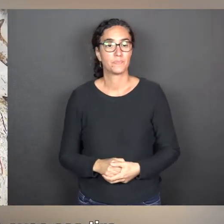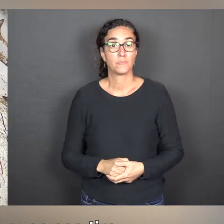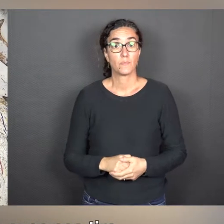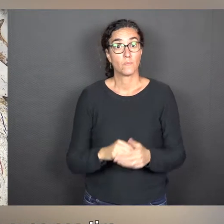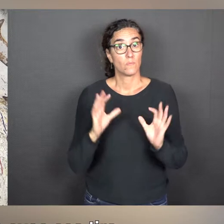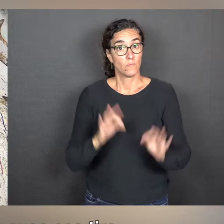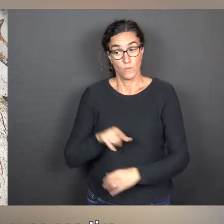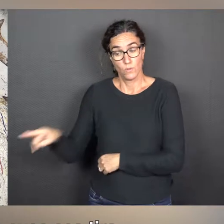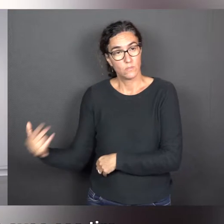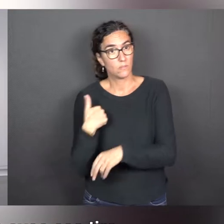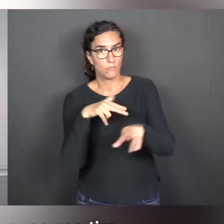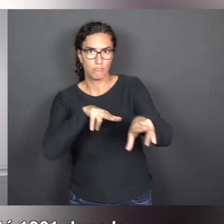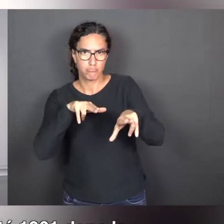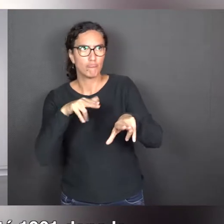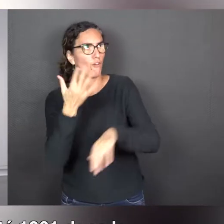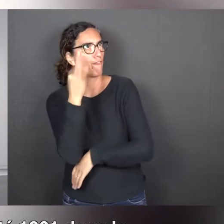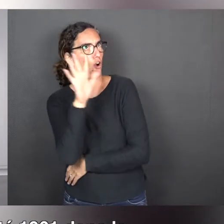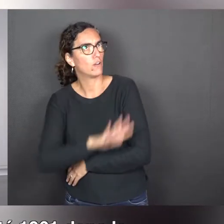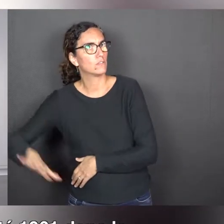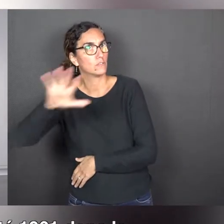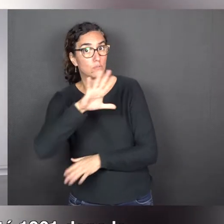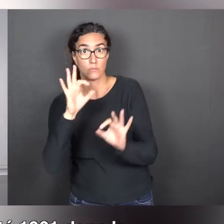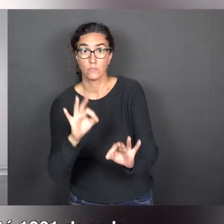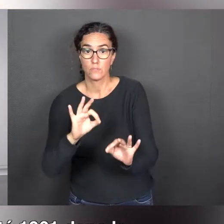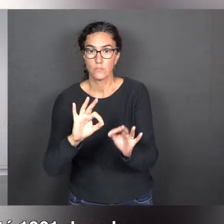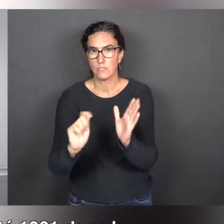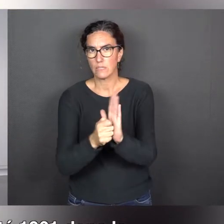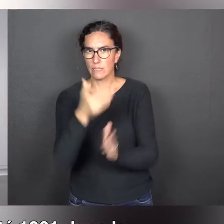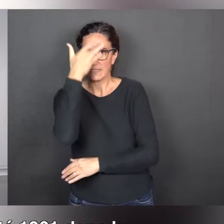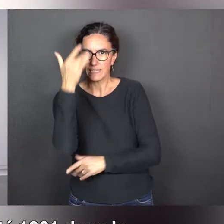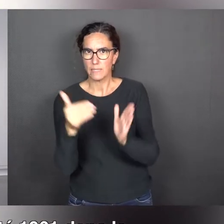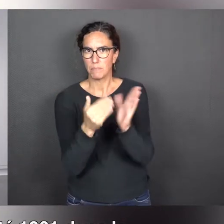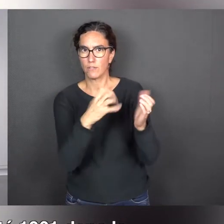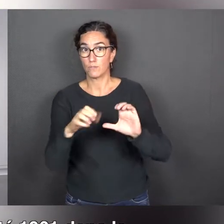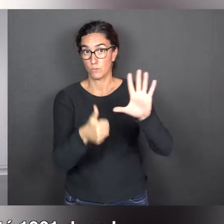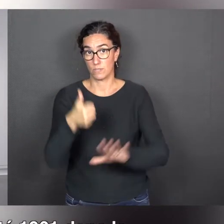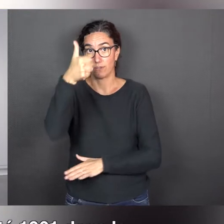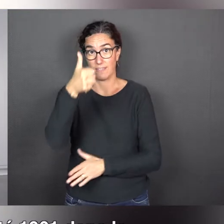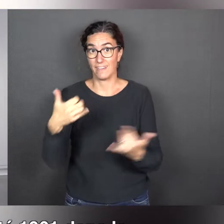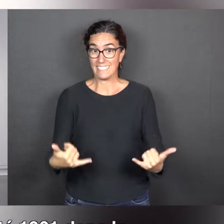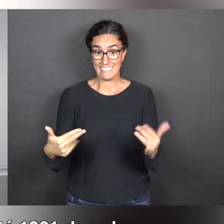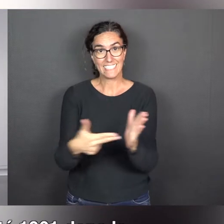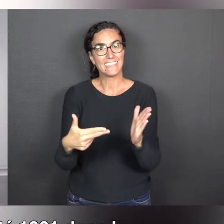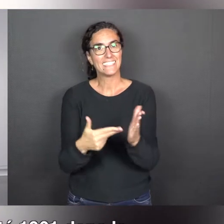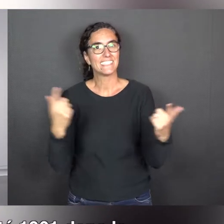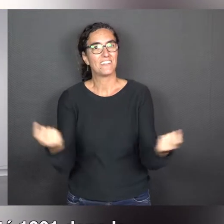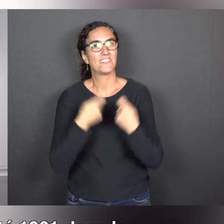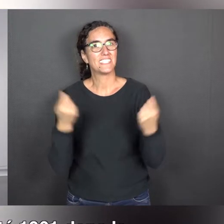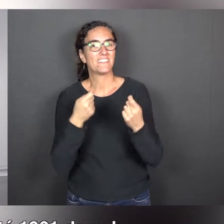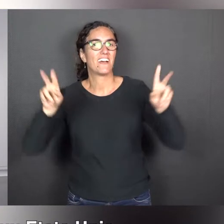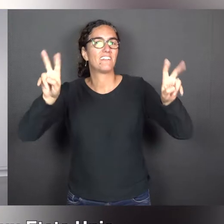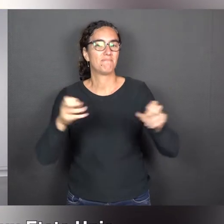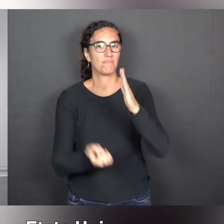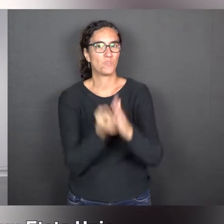tirs qu'elle va réaliser en France, elle en fait notamment un à Nice à l'été 1961 dans le cadre du Festival des Nouveaux Réalistes,